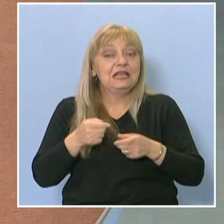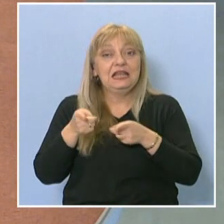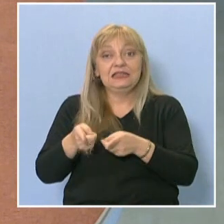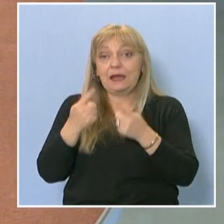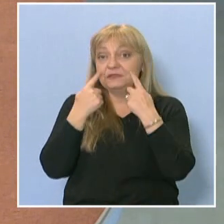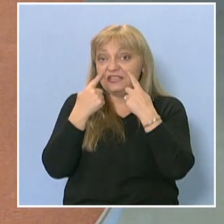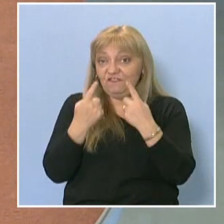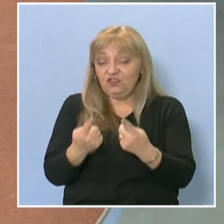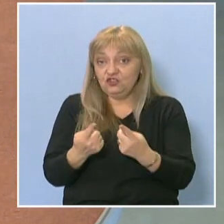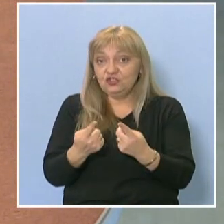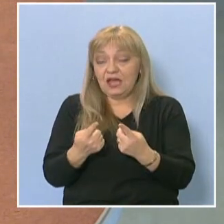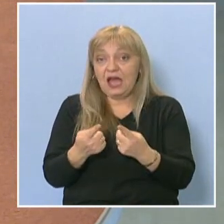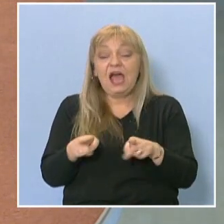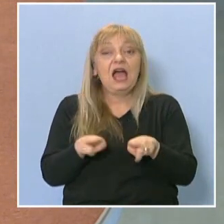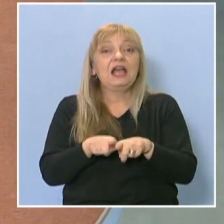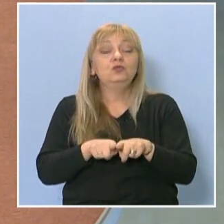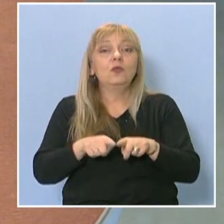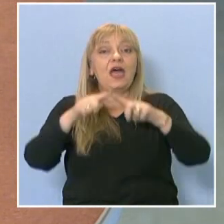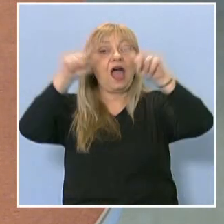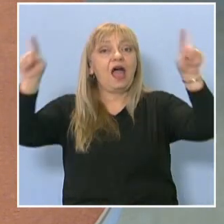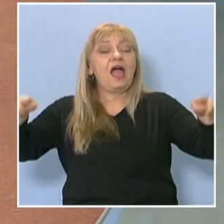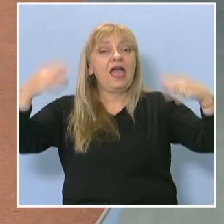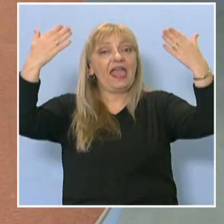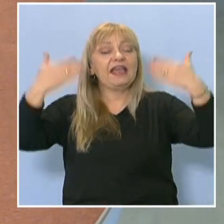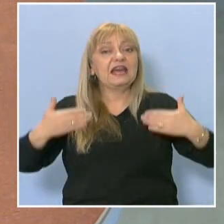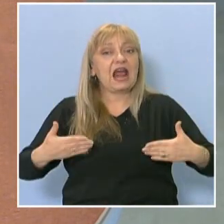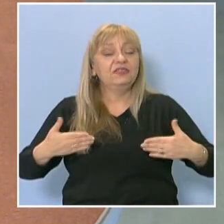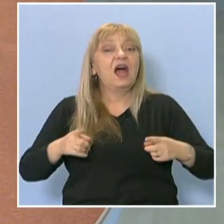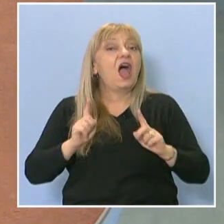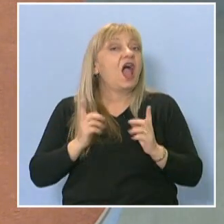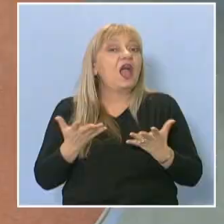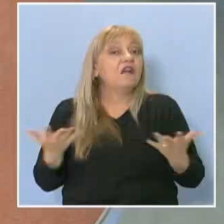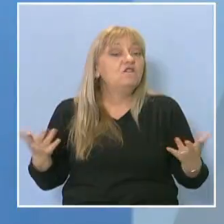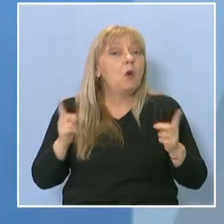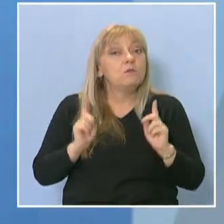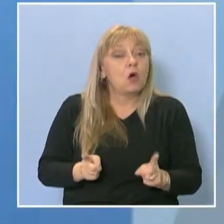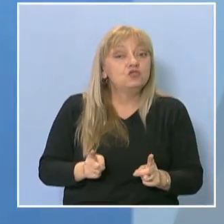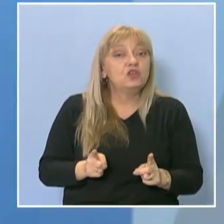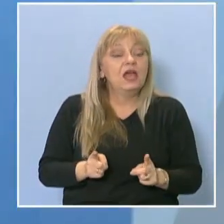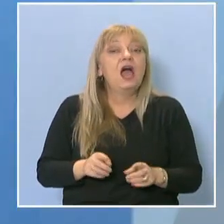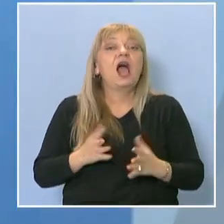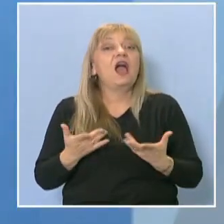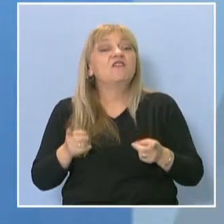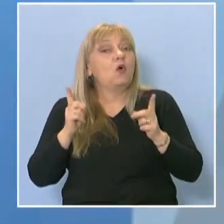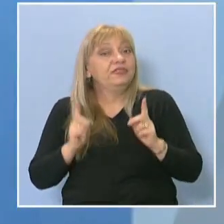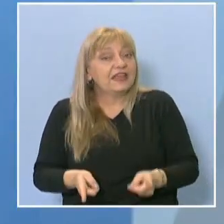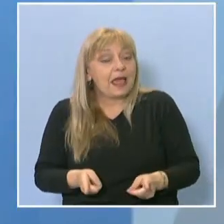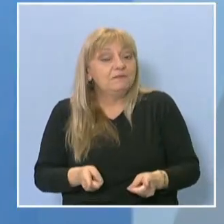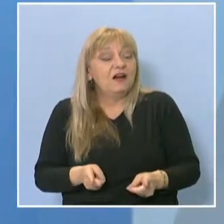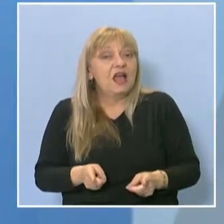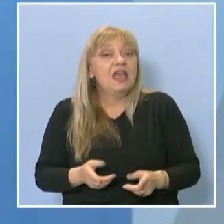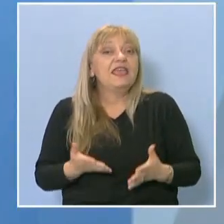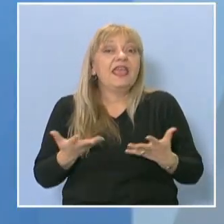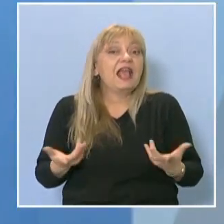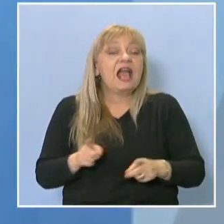се вижда като на екран какво може и какво не може. Какво трябва и как трябва и как не